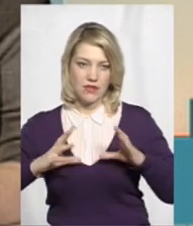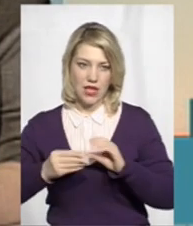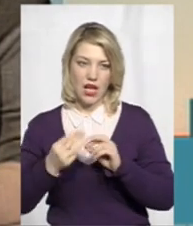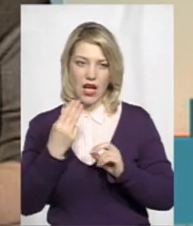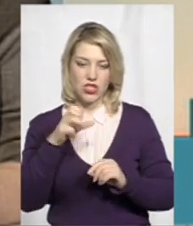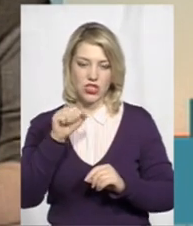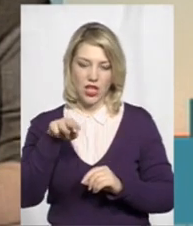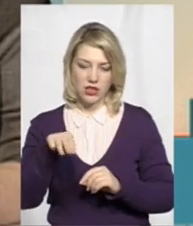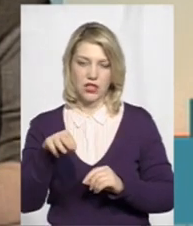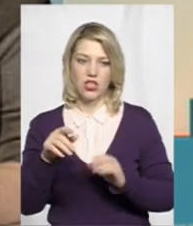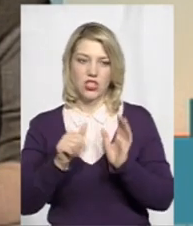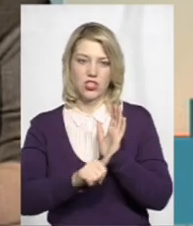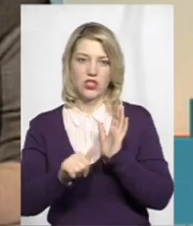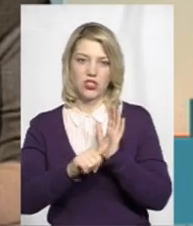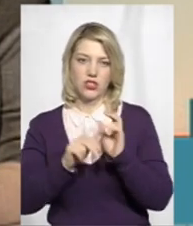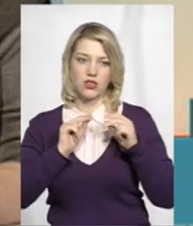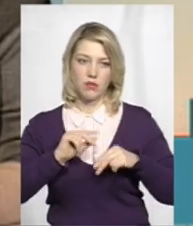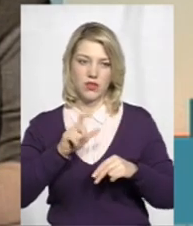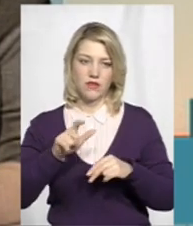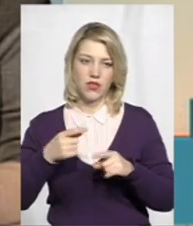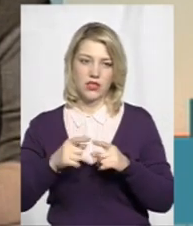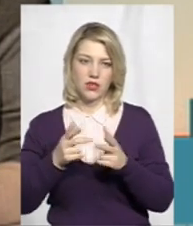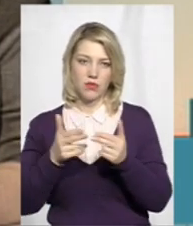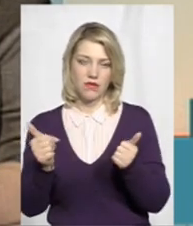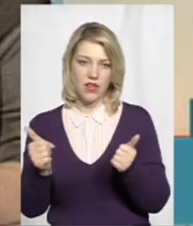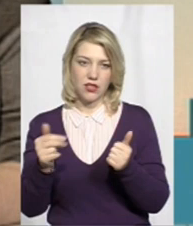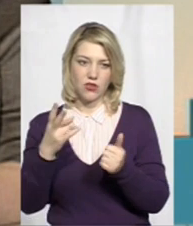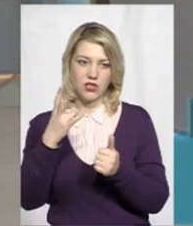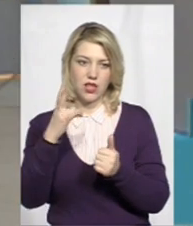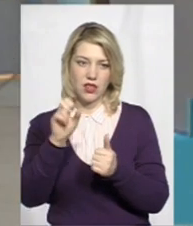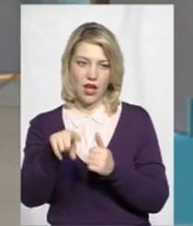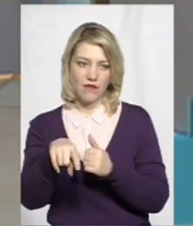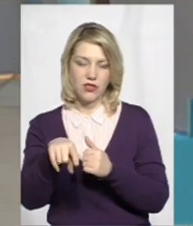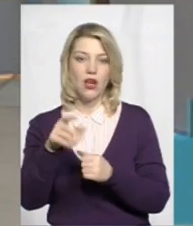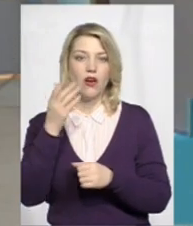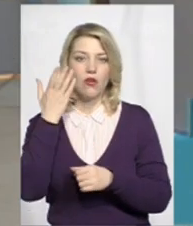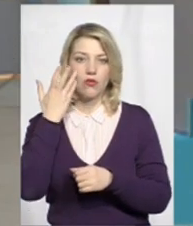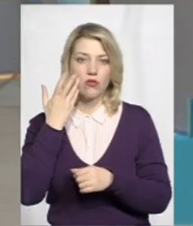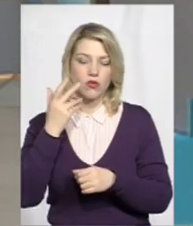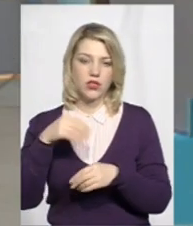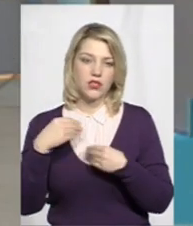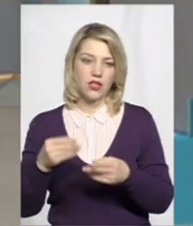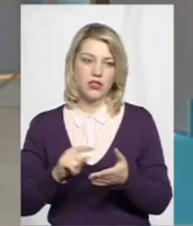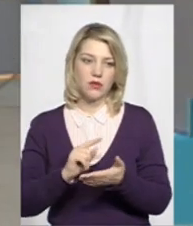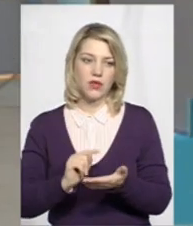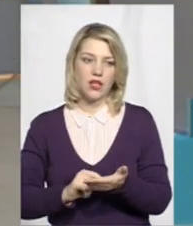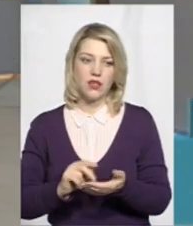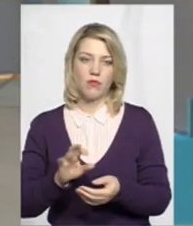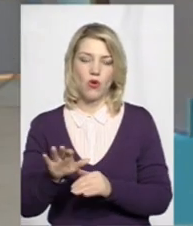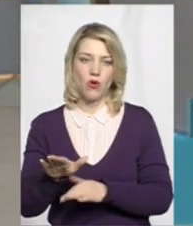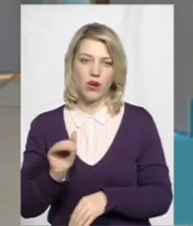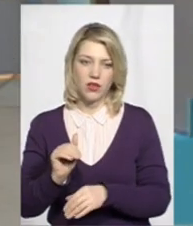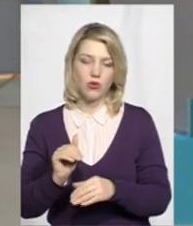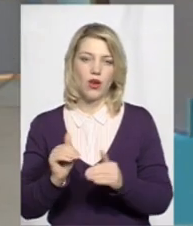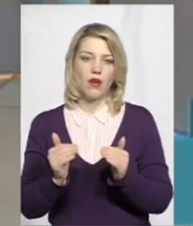а в штаті 66 працівників. І це, в принципі, підтвердилося навіть тоді, коли розглядалося питання оренди приміщення, на